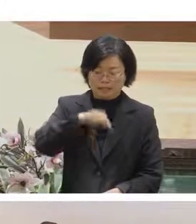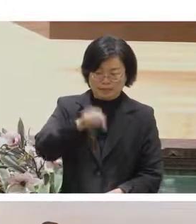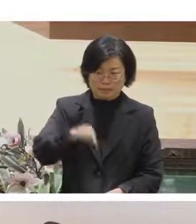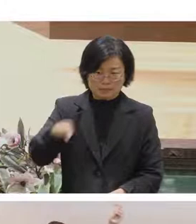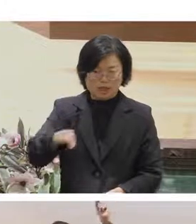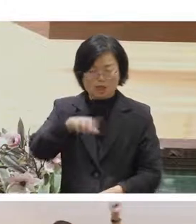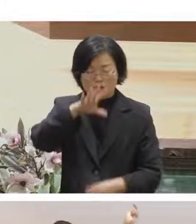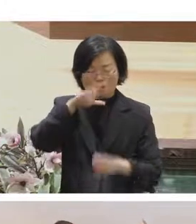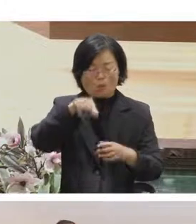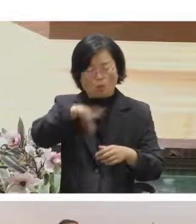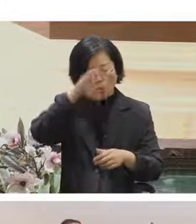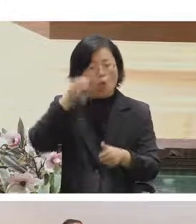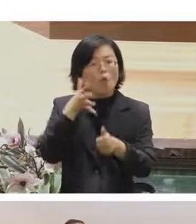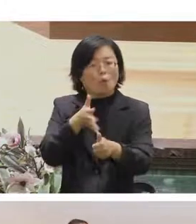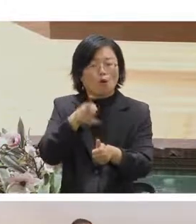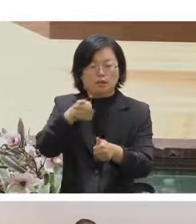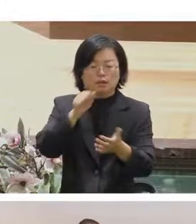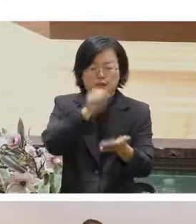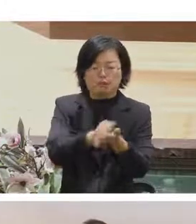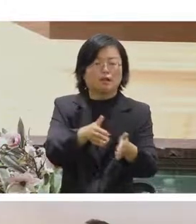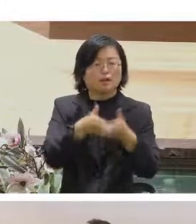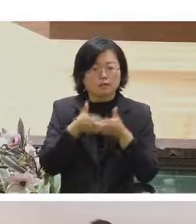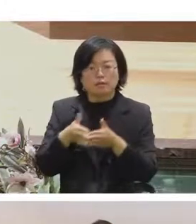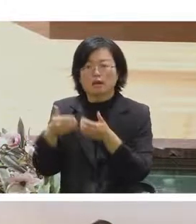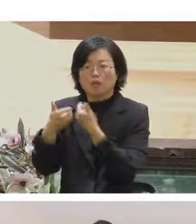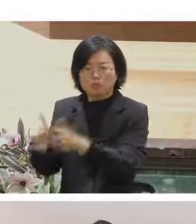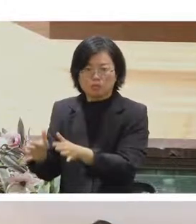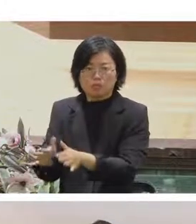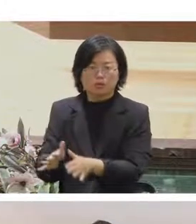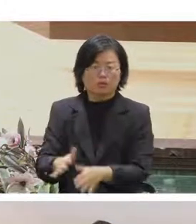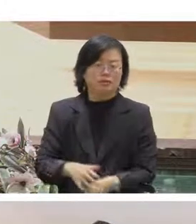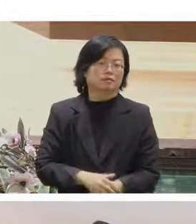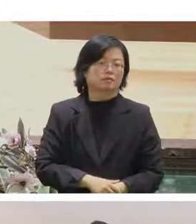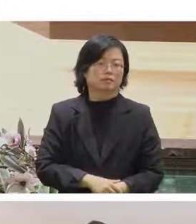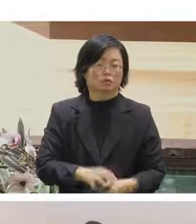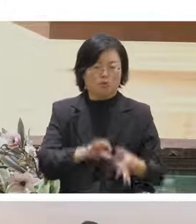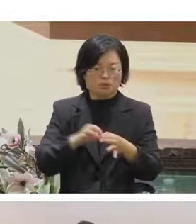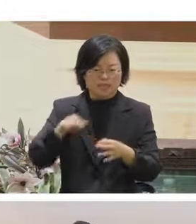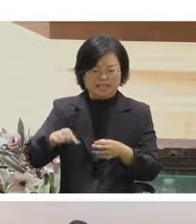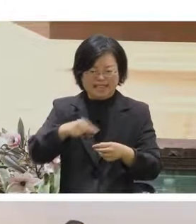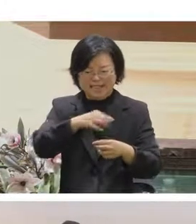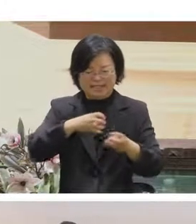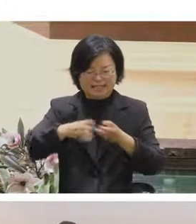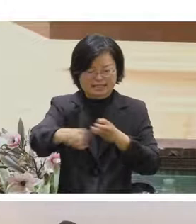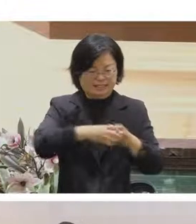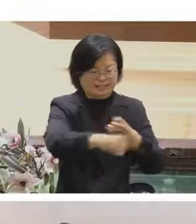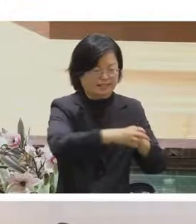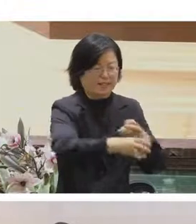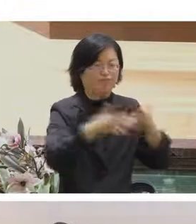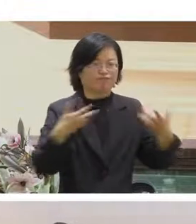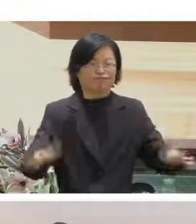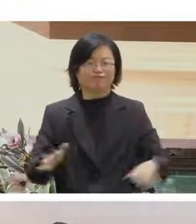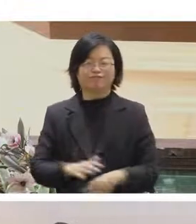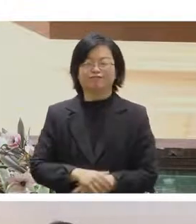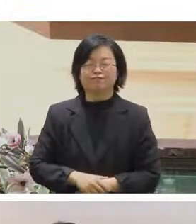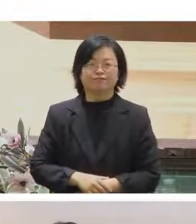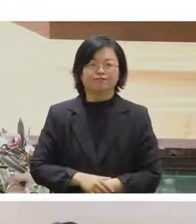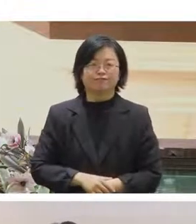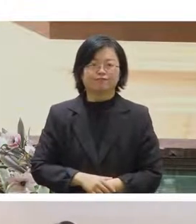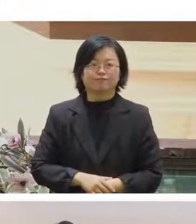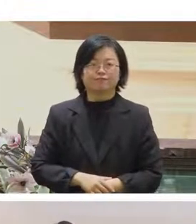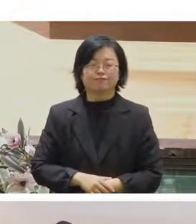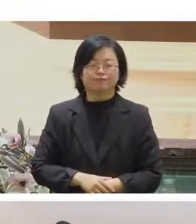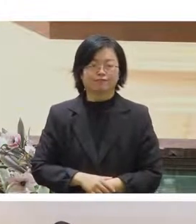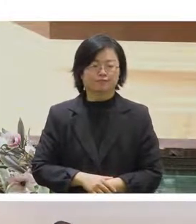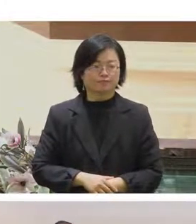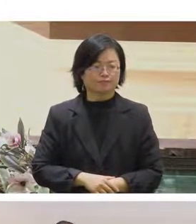不要然後你就要去注意這些東西然後你的線就會簽了很多這樣子OK好最後的結尾所以